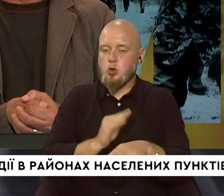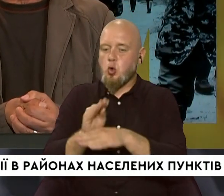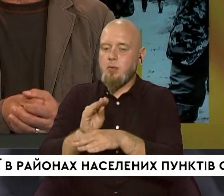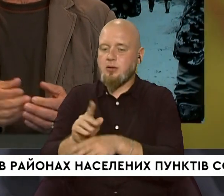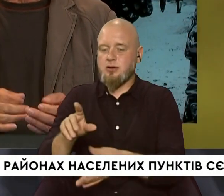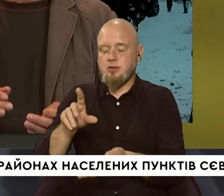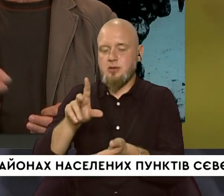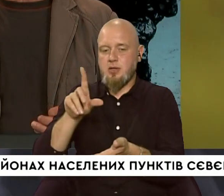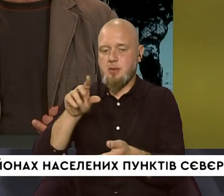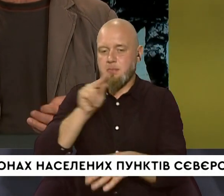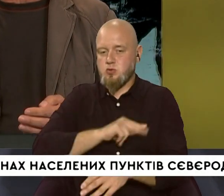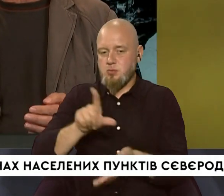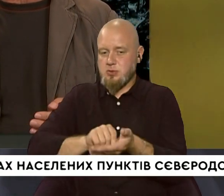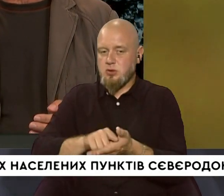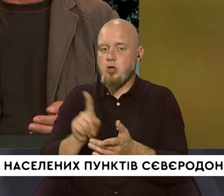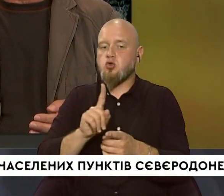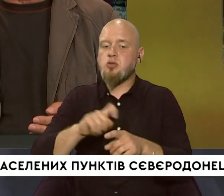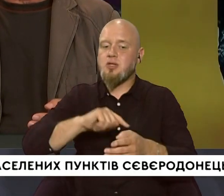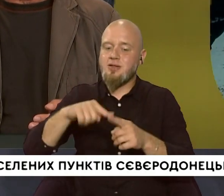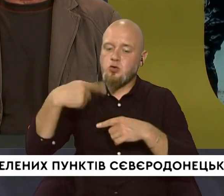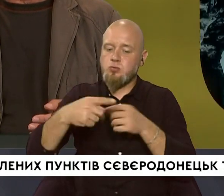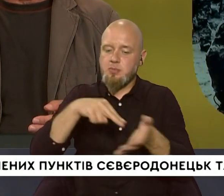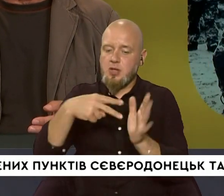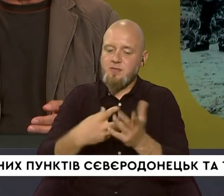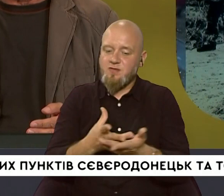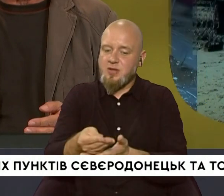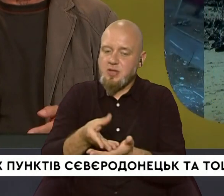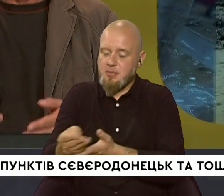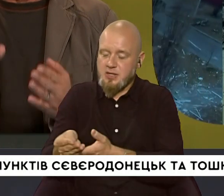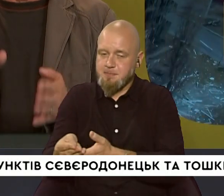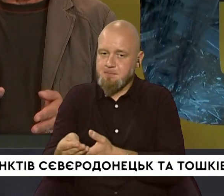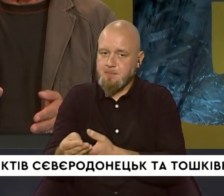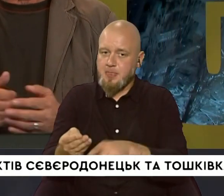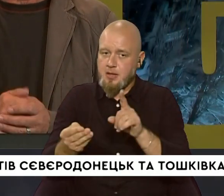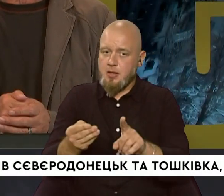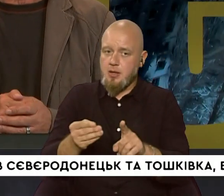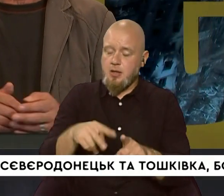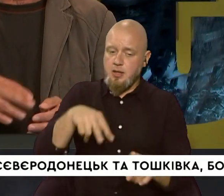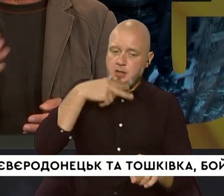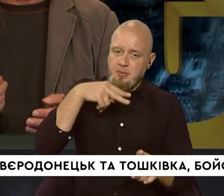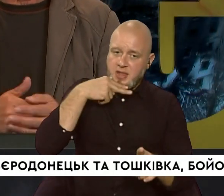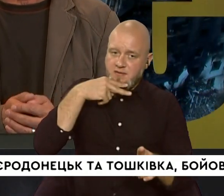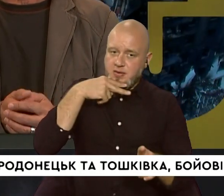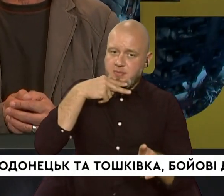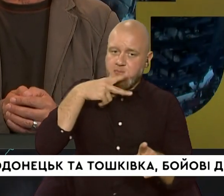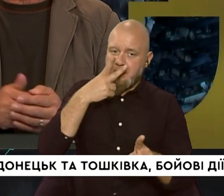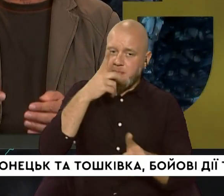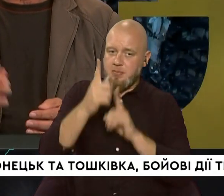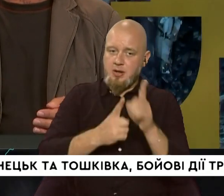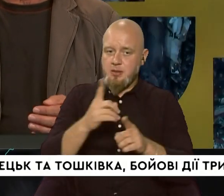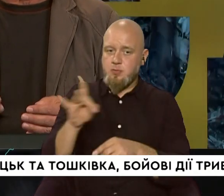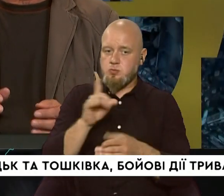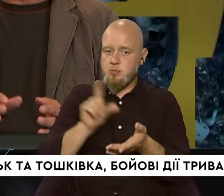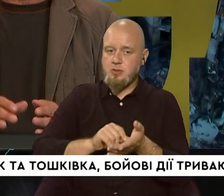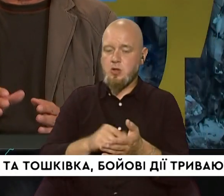працюючим пенсіонерам, що з наступними плановими виплатами, з липневим переглядом розміру